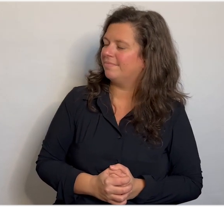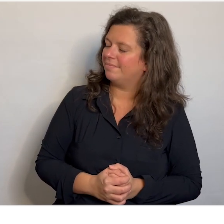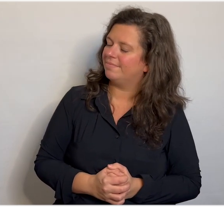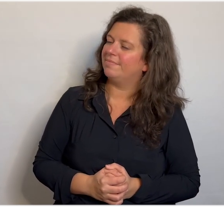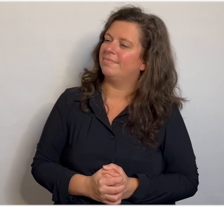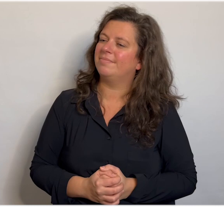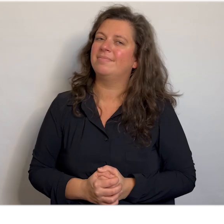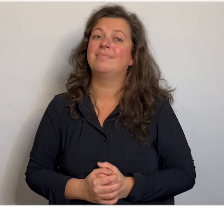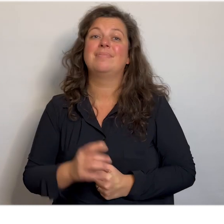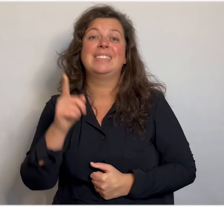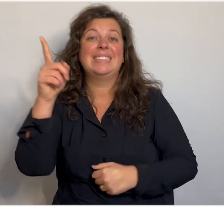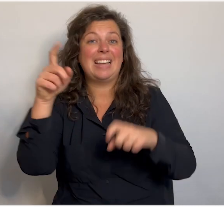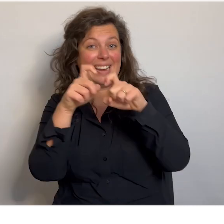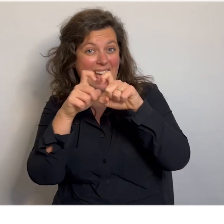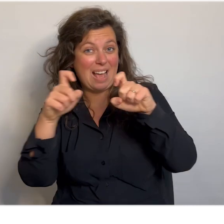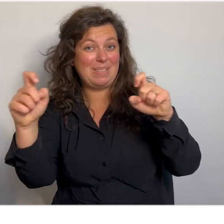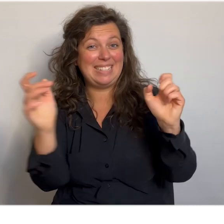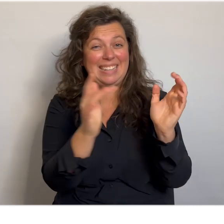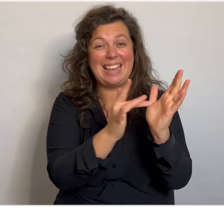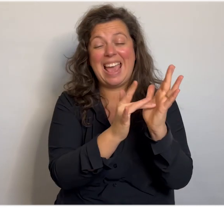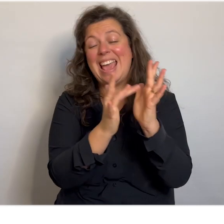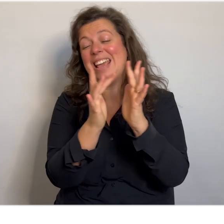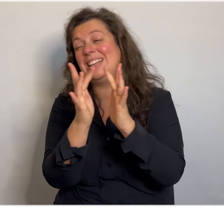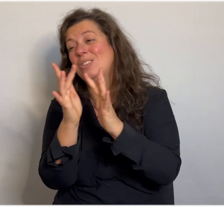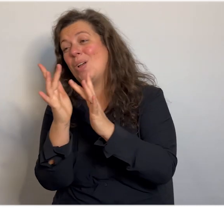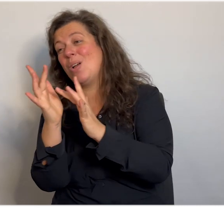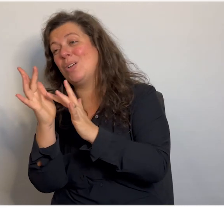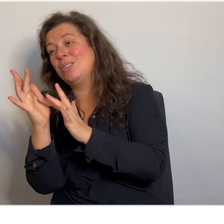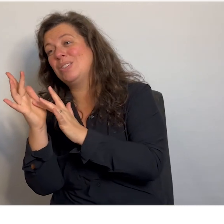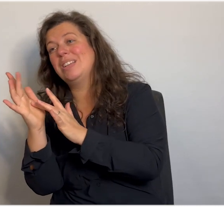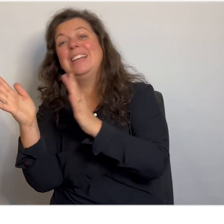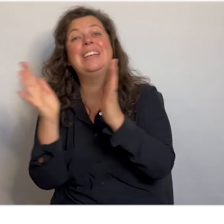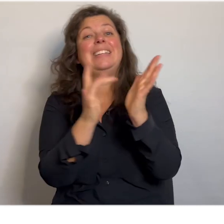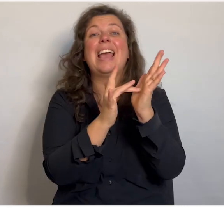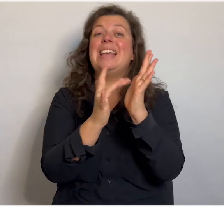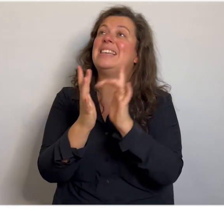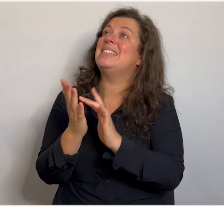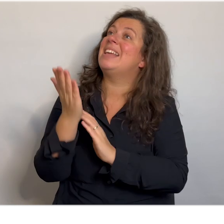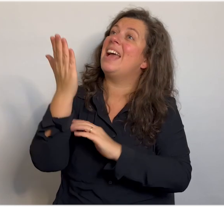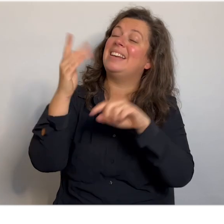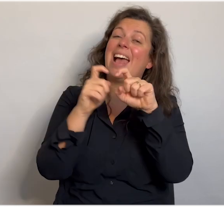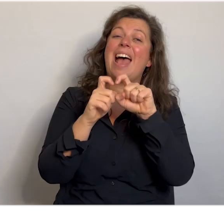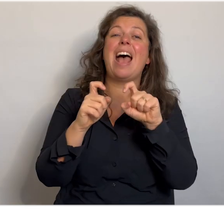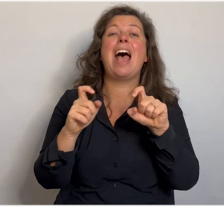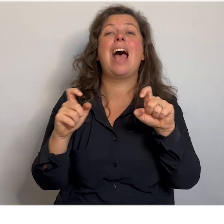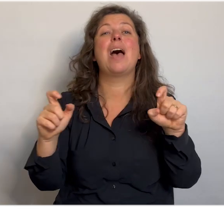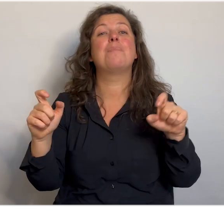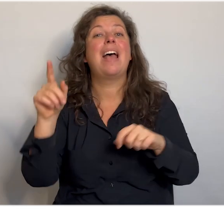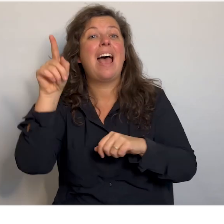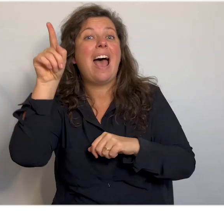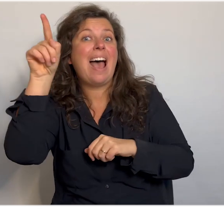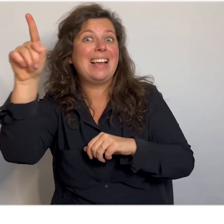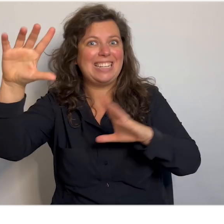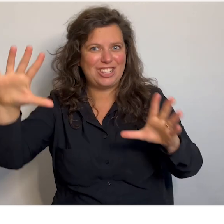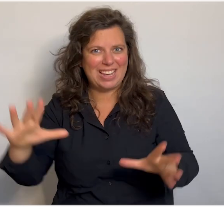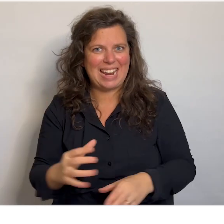Zijn naam is Jezus, Jezus is zijn naam. Hij is